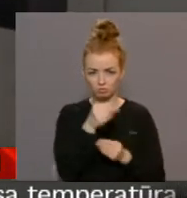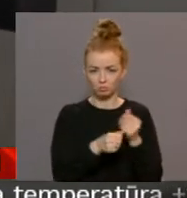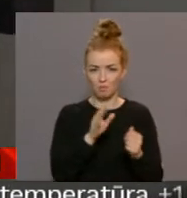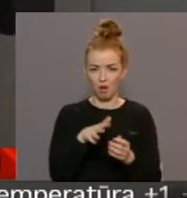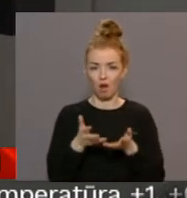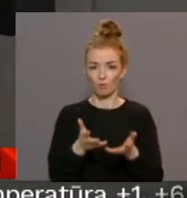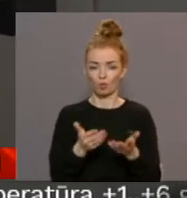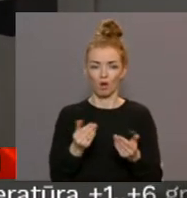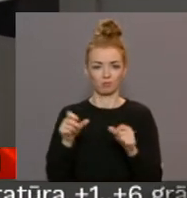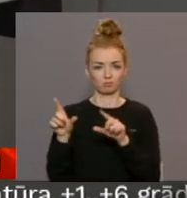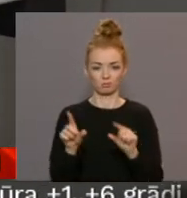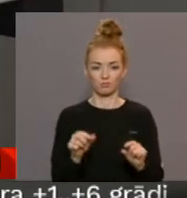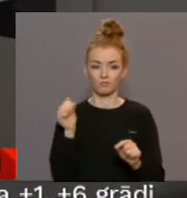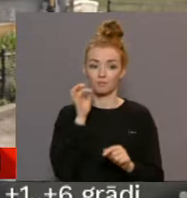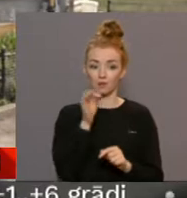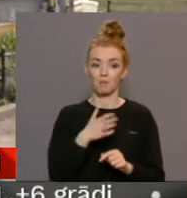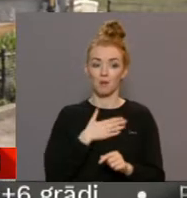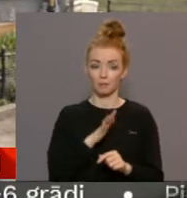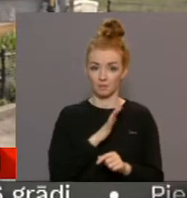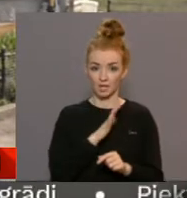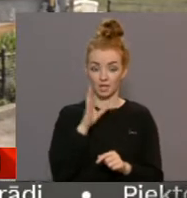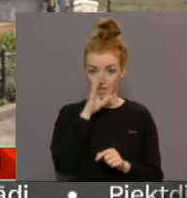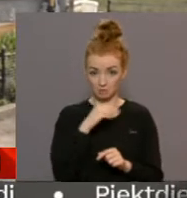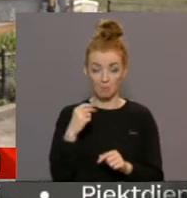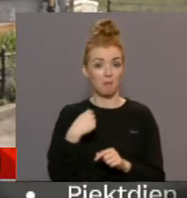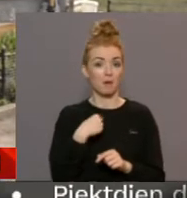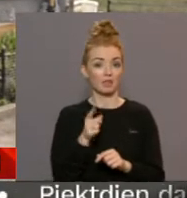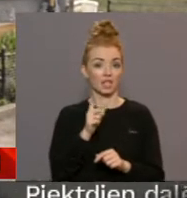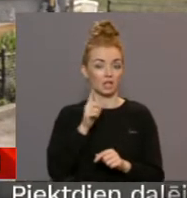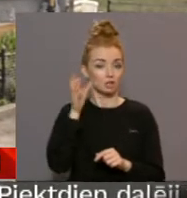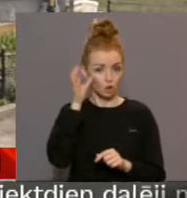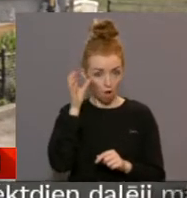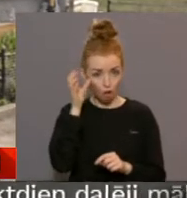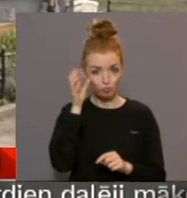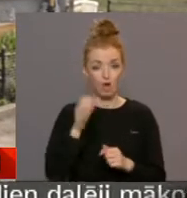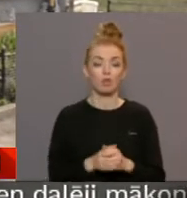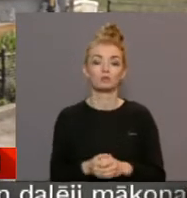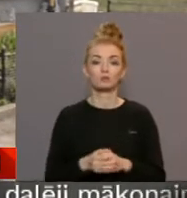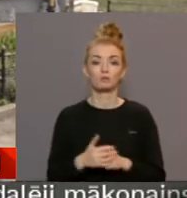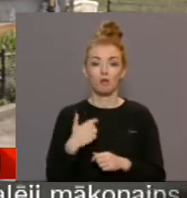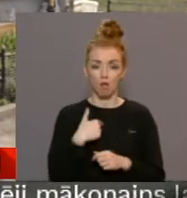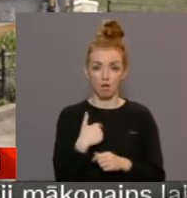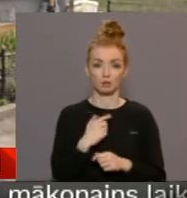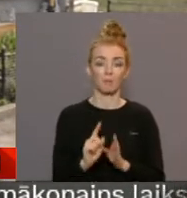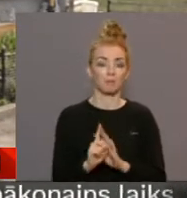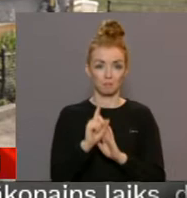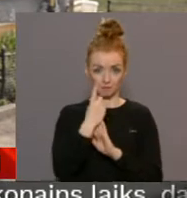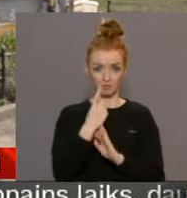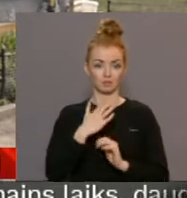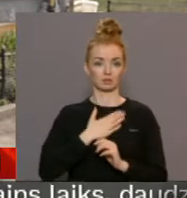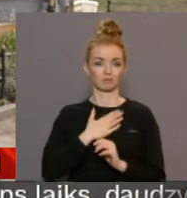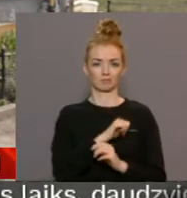Cik man bija tādas iespējas, zināšanas, lai to izdarītu. Es ņemu pirmais uz